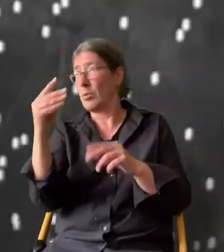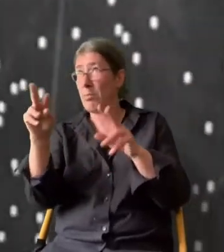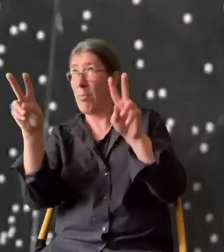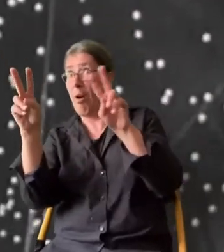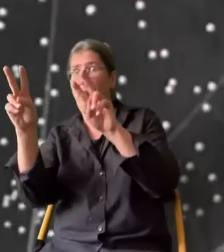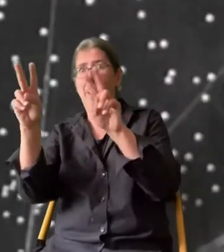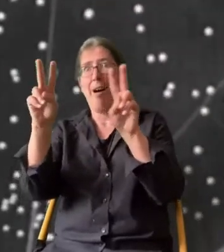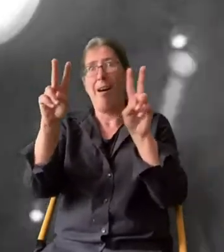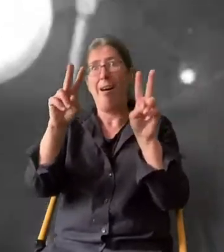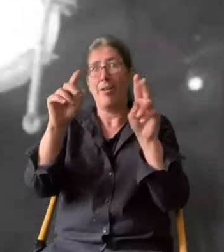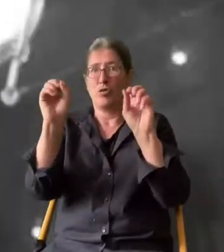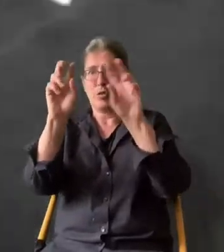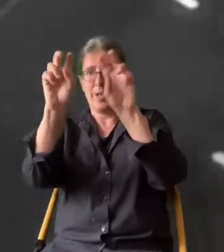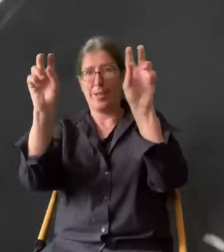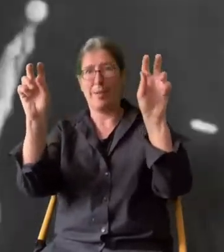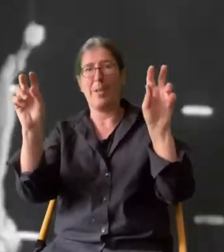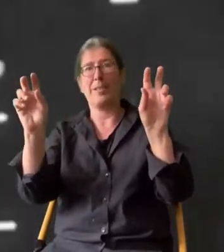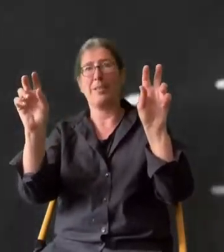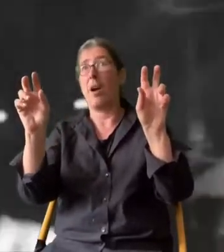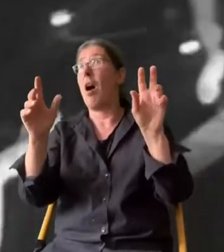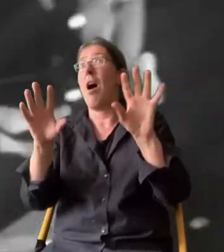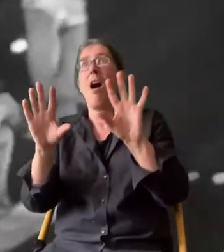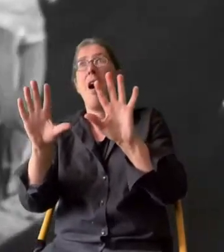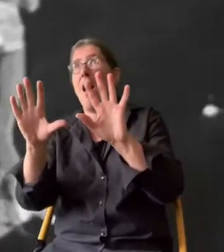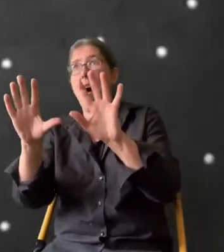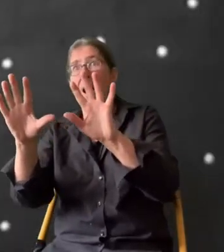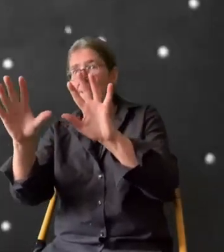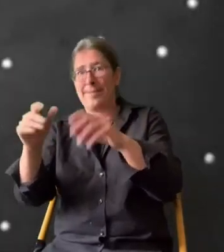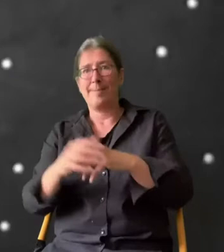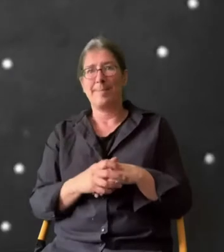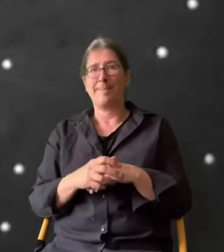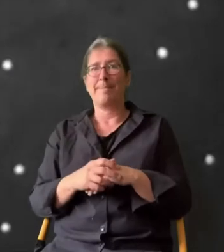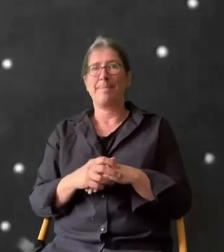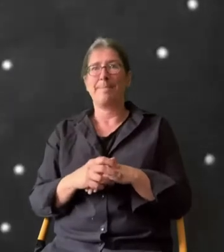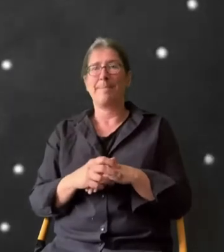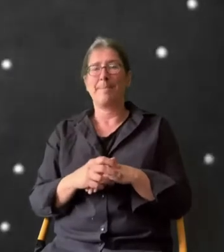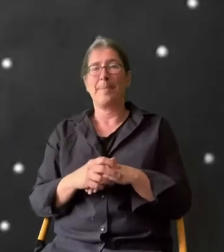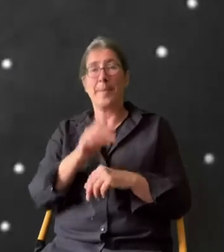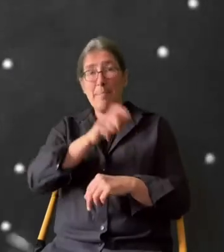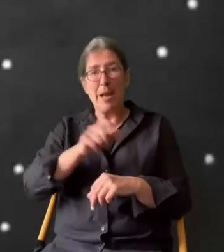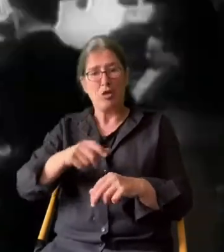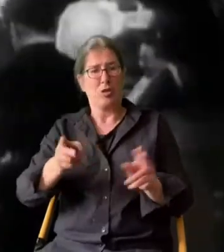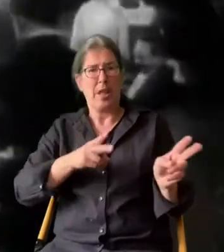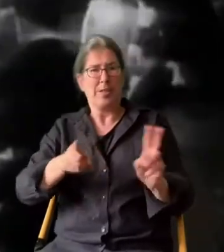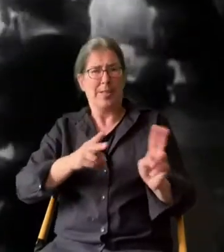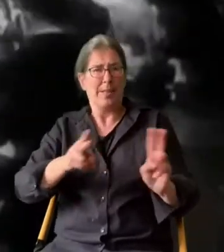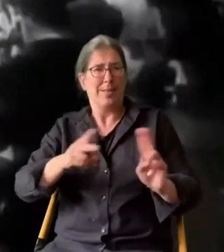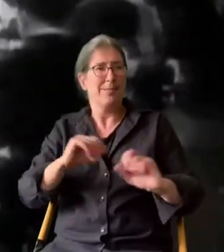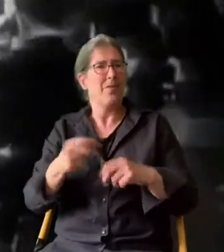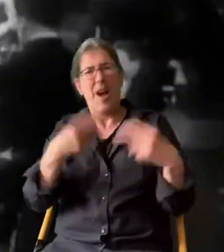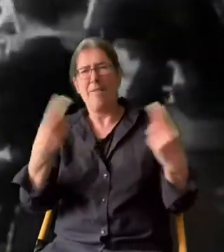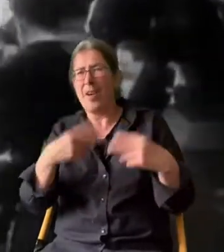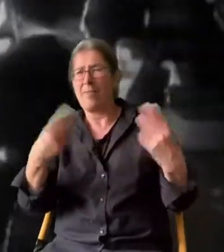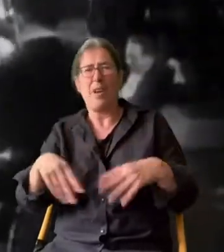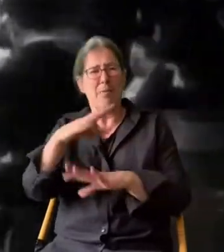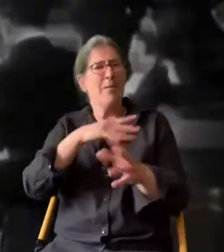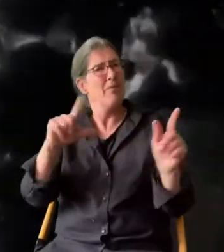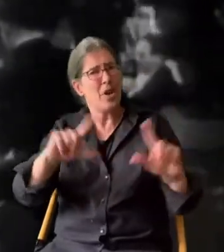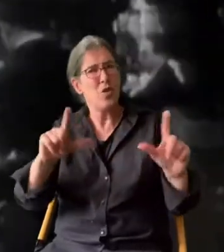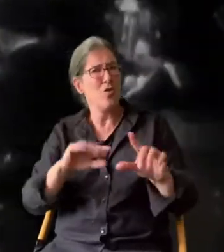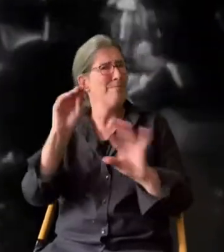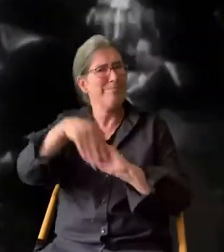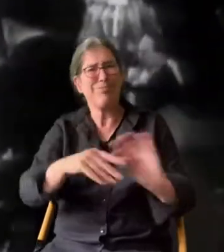Zuschauern vollführen sie ihre Kunststücke unter dem Sternenhimmel. Atemberaubend. Die Menschen tanzen